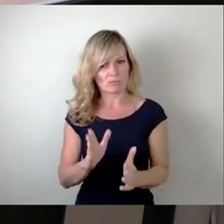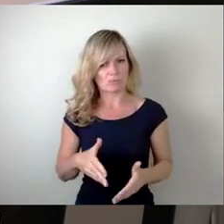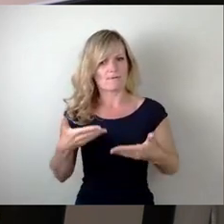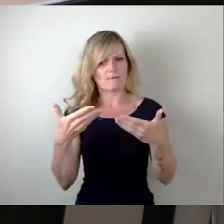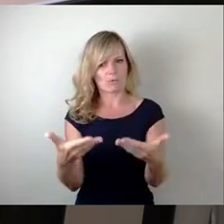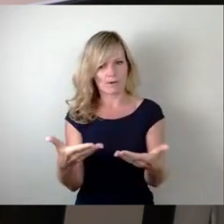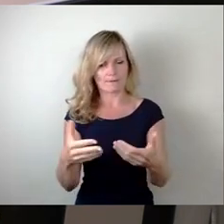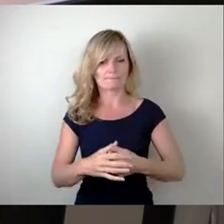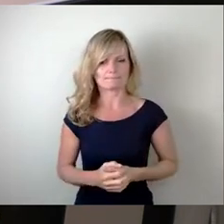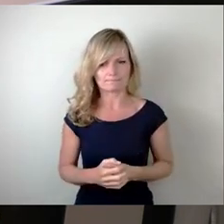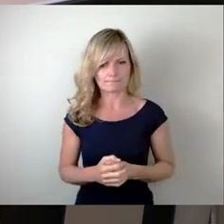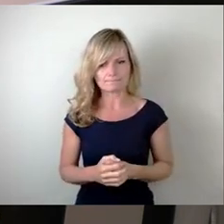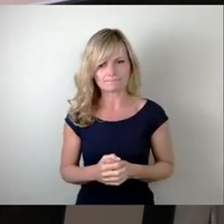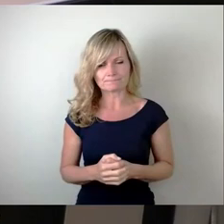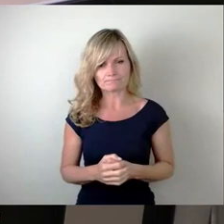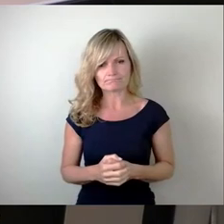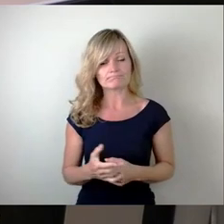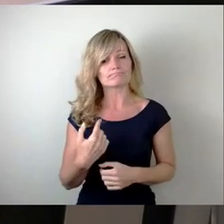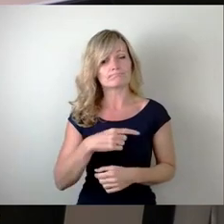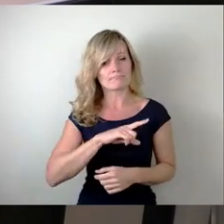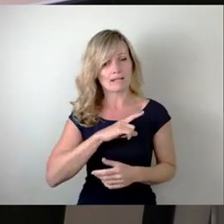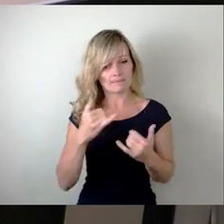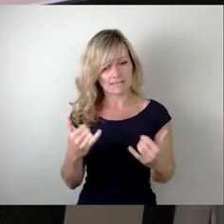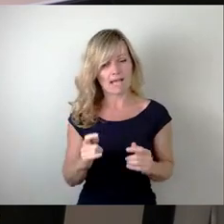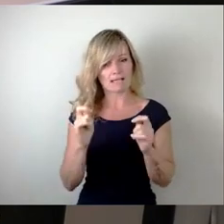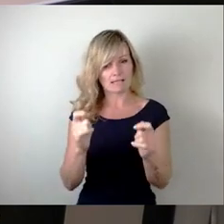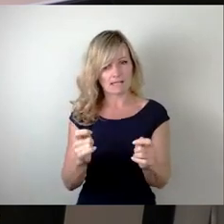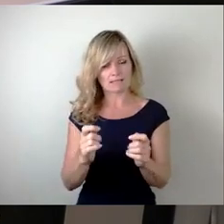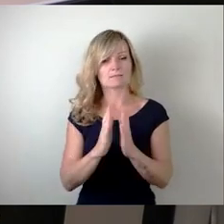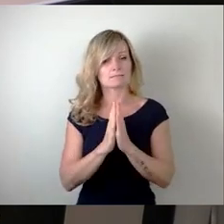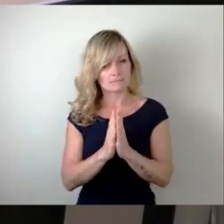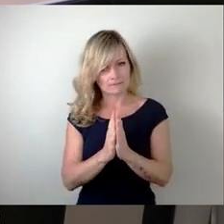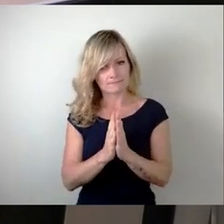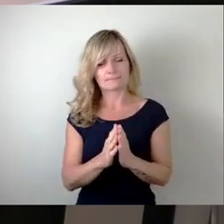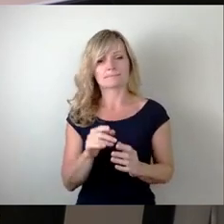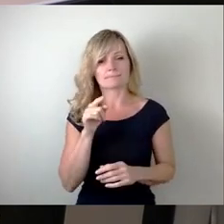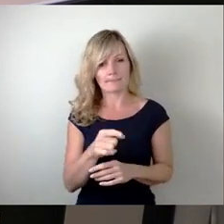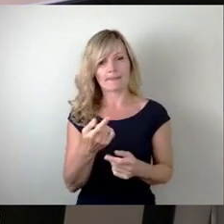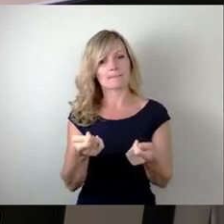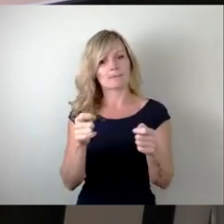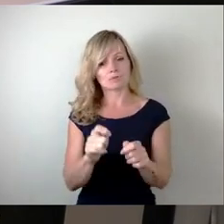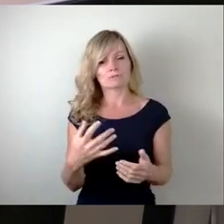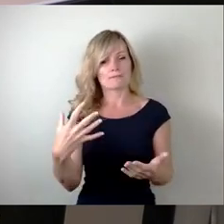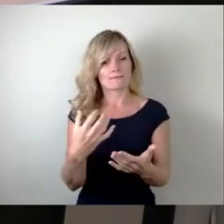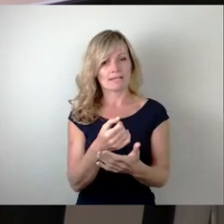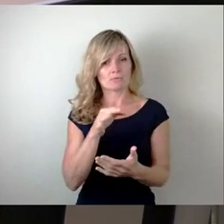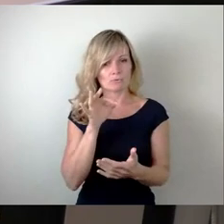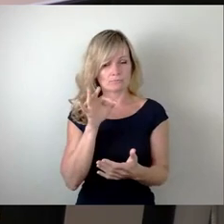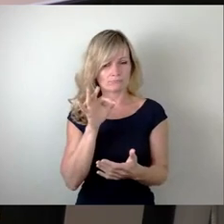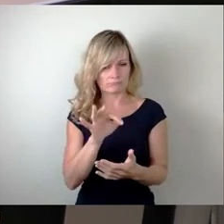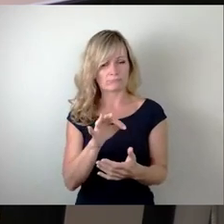hier beantragen, bitte darum, dass wir zum einen die Beschlussfassung des Kleingartenbeirats als